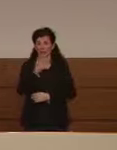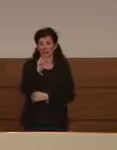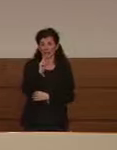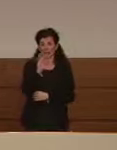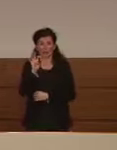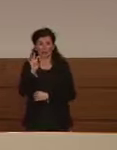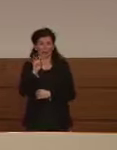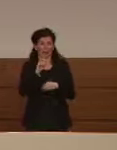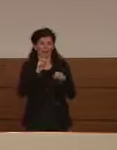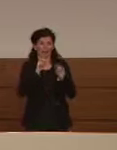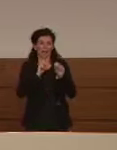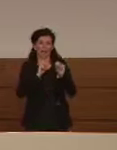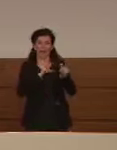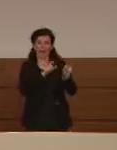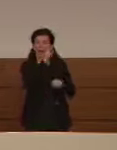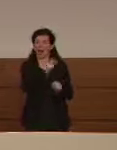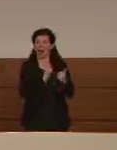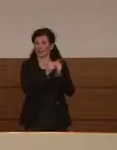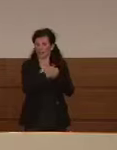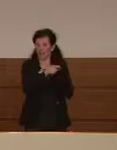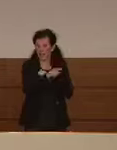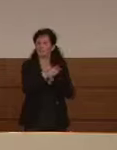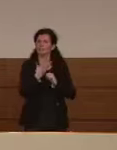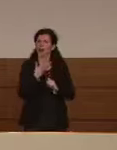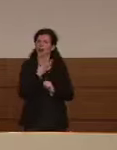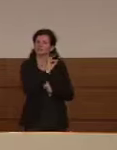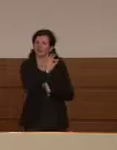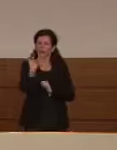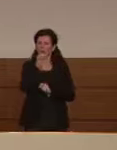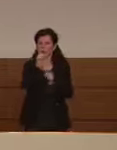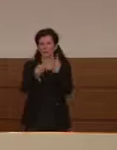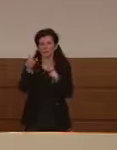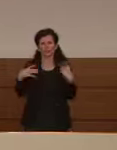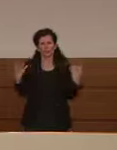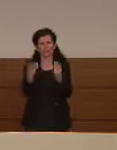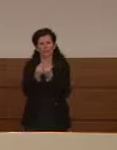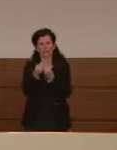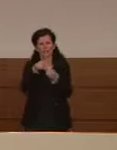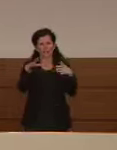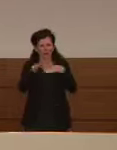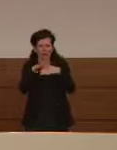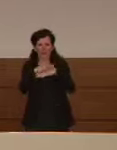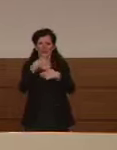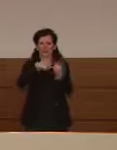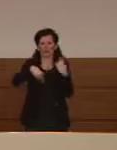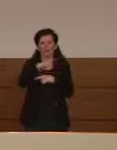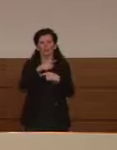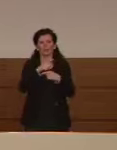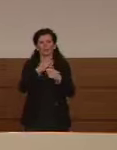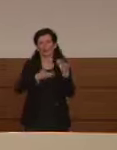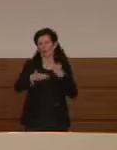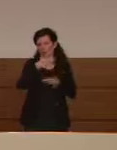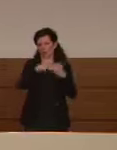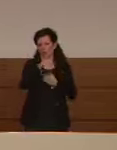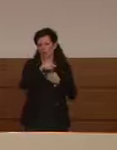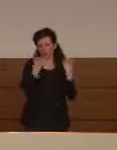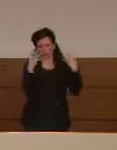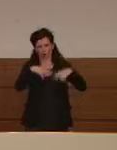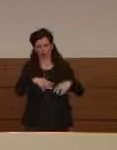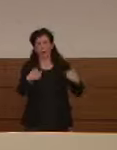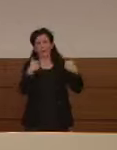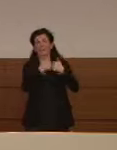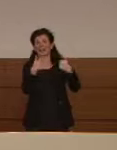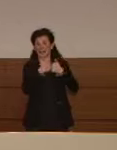la terna arbitrale, ma anche centinaia di addetti per far funzionare le partite, o invece, se no, sarebbe